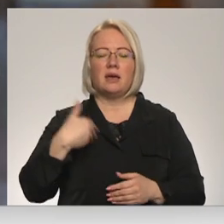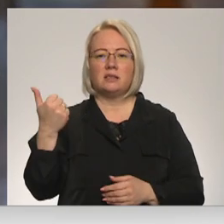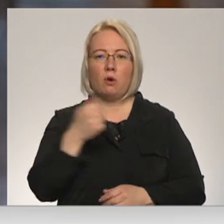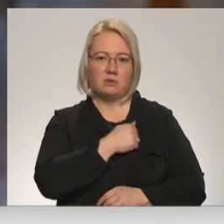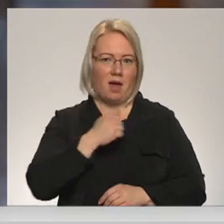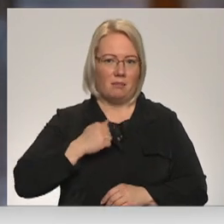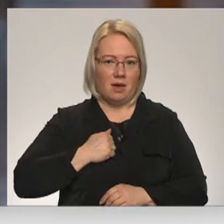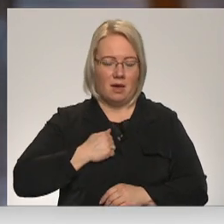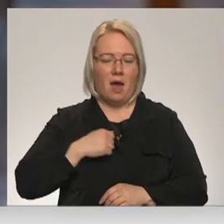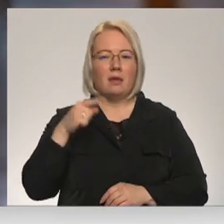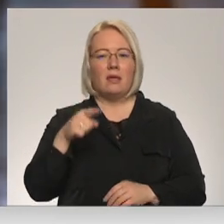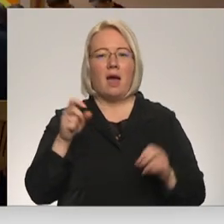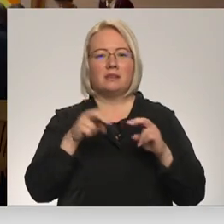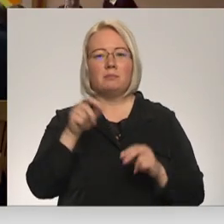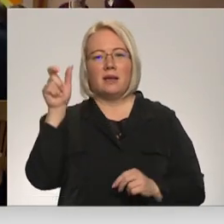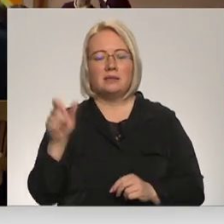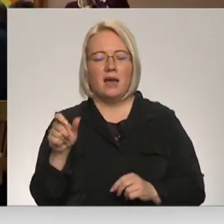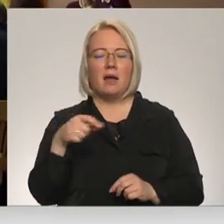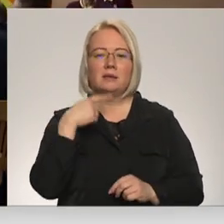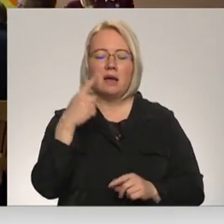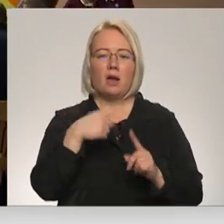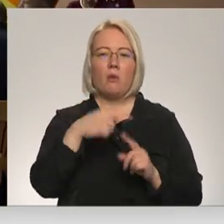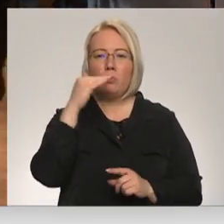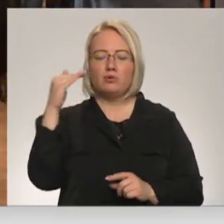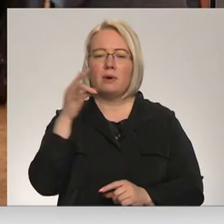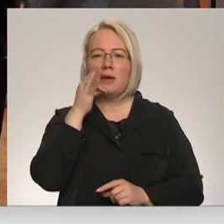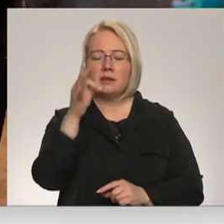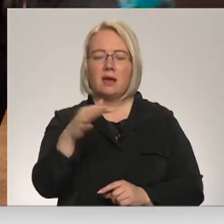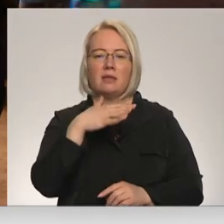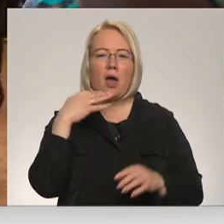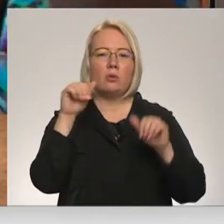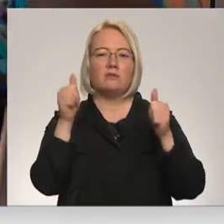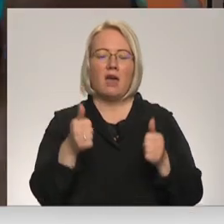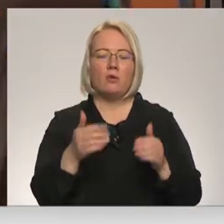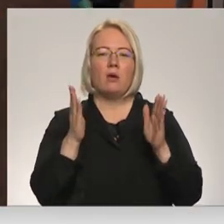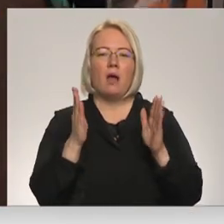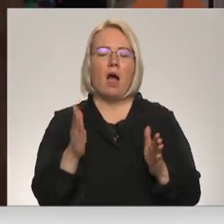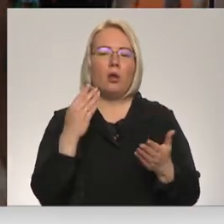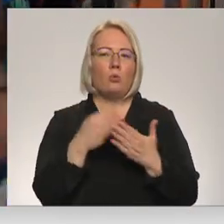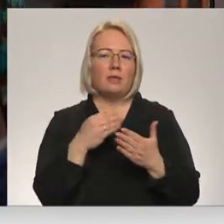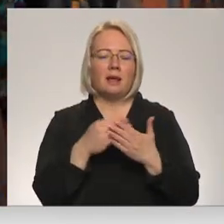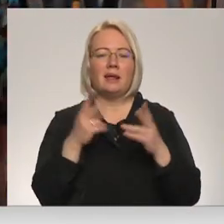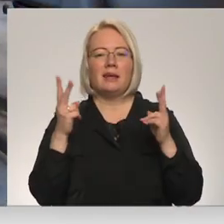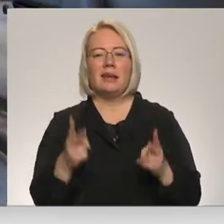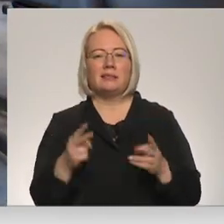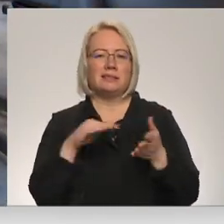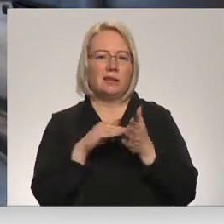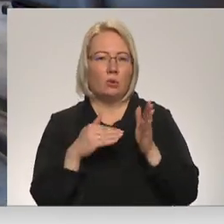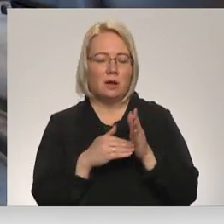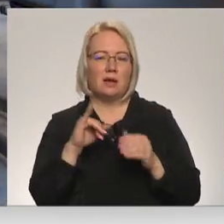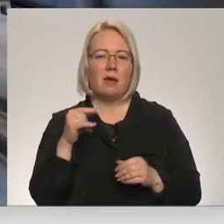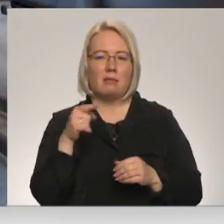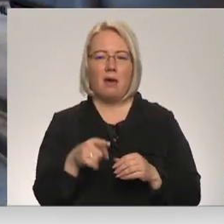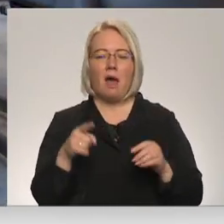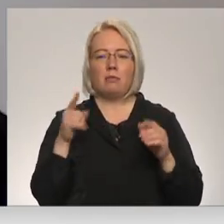gadījumā eksperts mudina pusauģiem stāstīt, ka patiesībā ir daudz veidu, kā mēs varam būt noderīgi krīzes situācijā, ja tāda